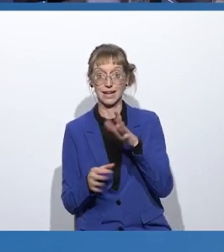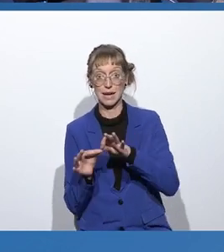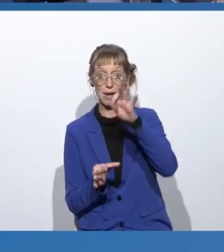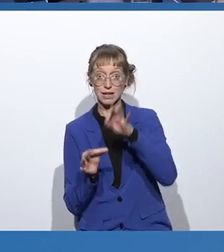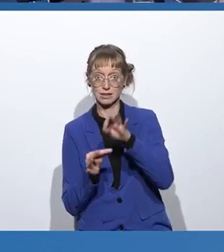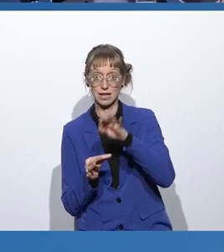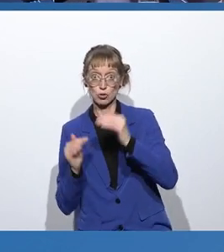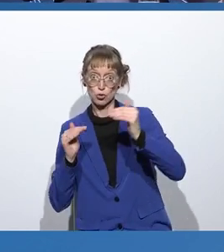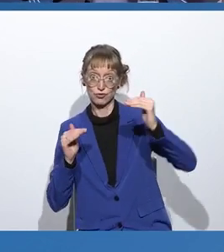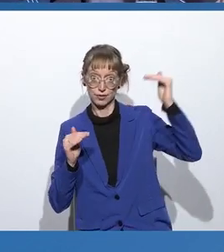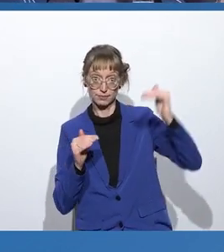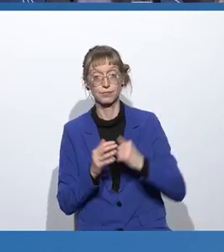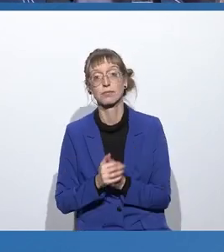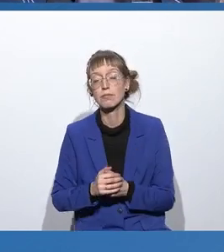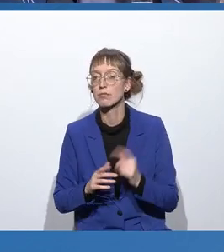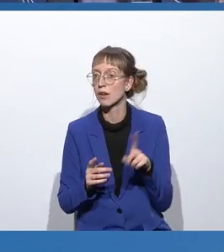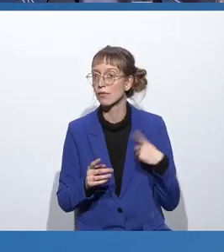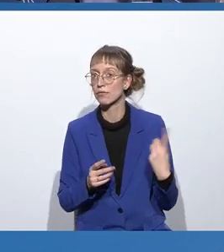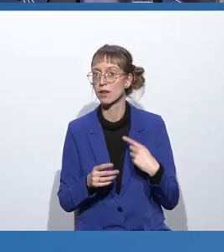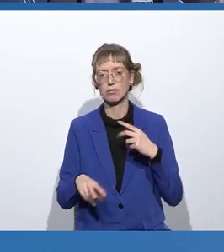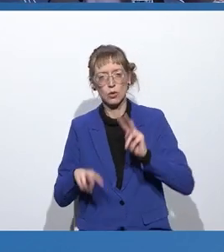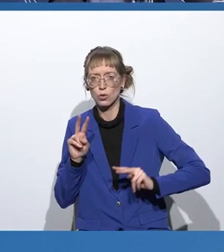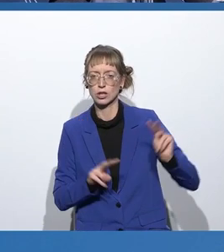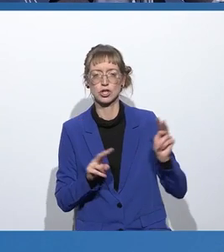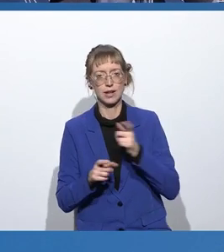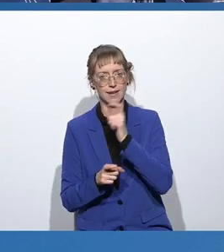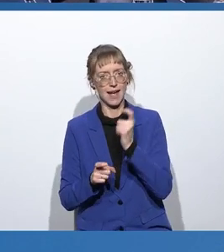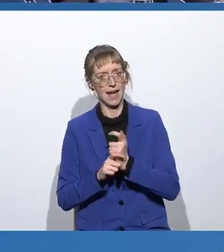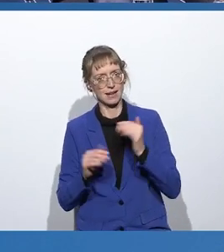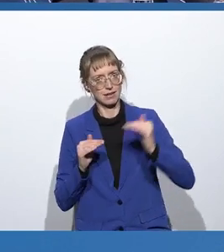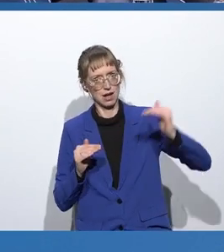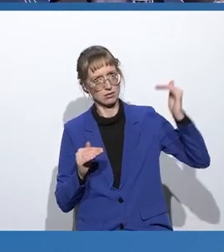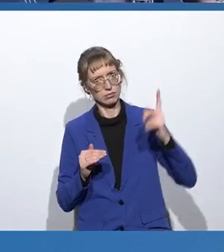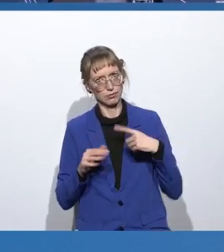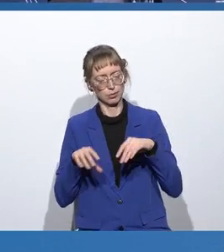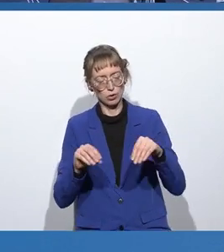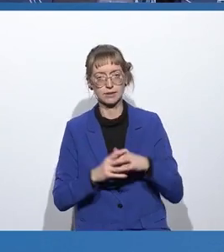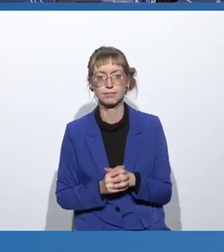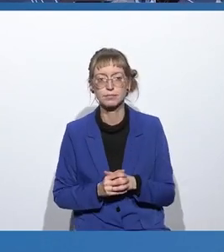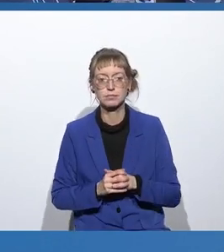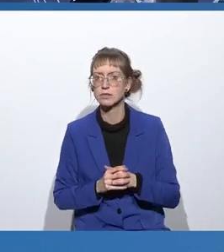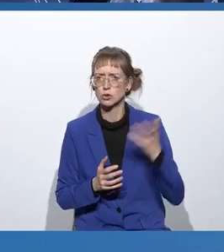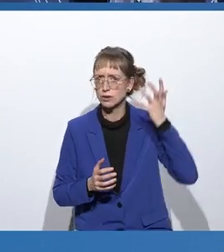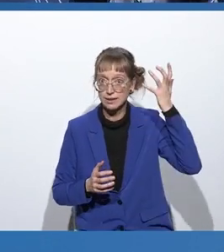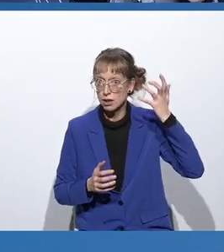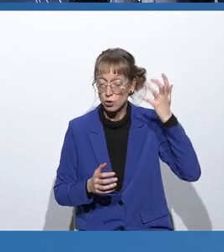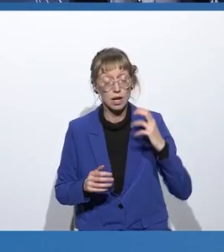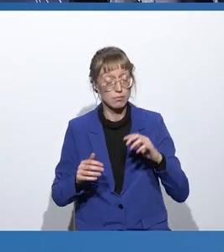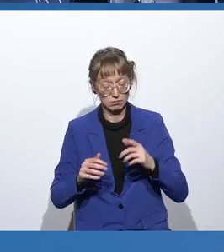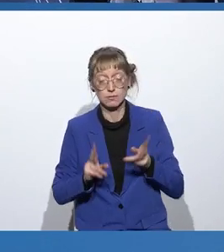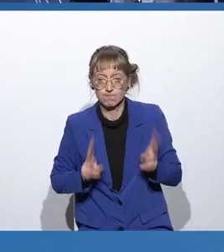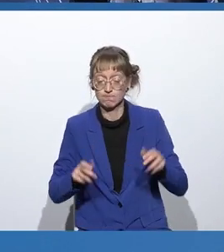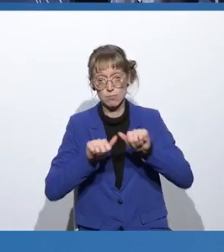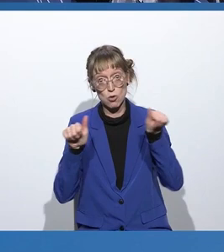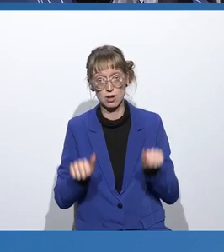vorstellen, mit denen wir zum Beispiel in unterschiedlichen Härtegraden arbeiten. Das ist also keine Theorie, sondern das ist ein Modell, was wir